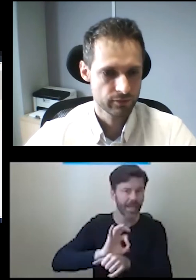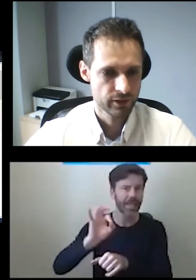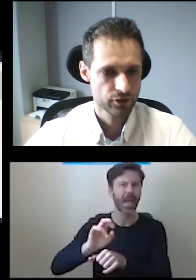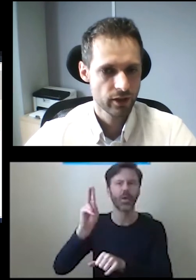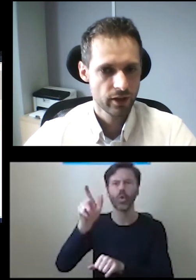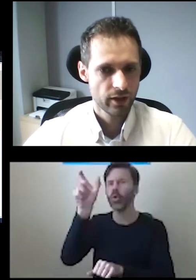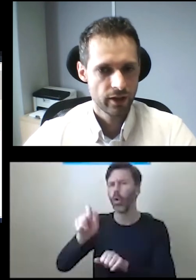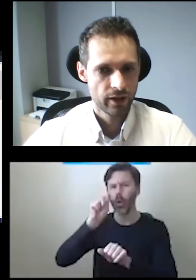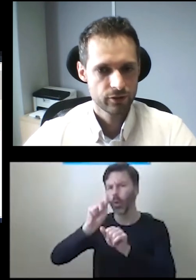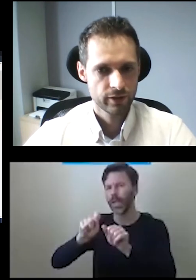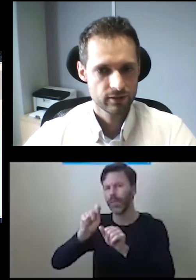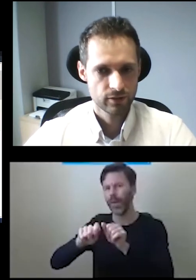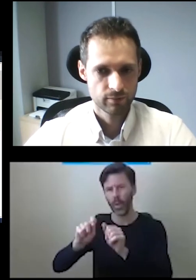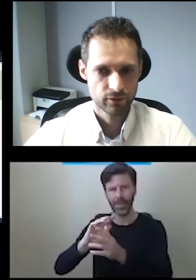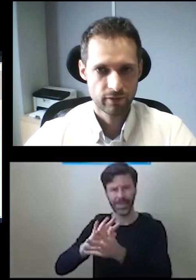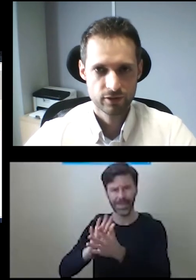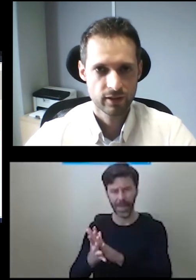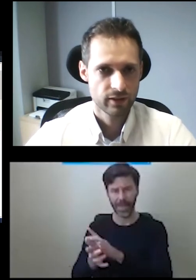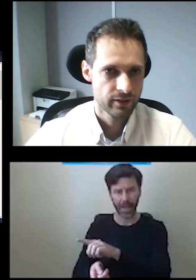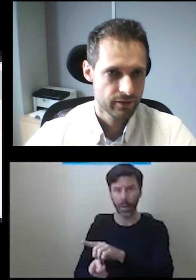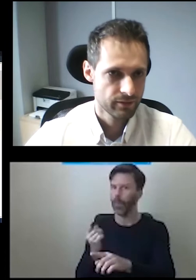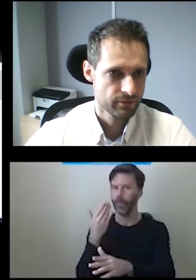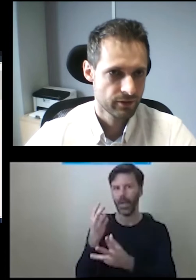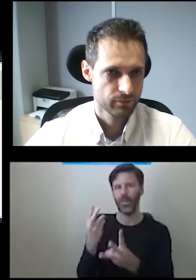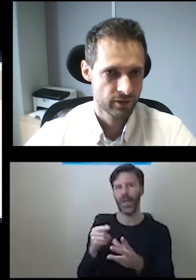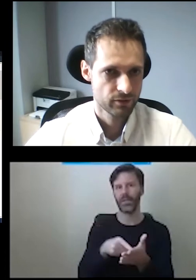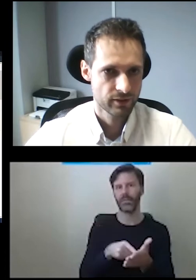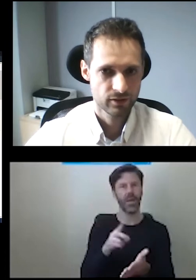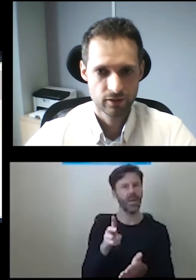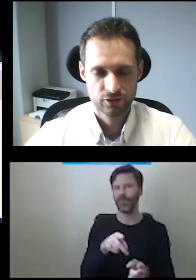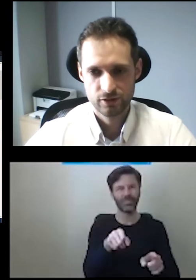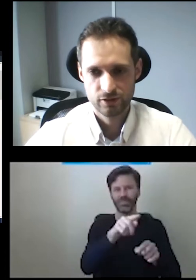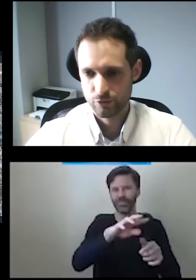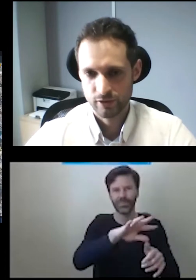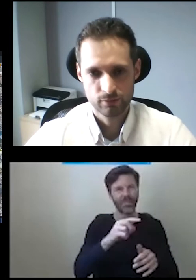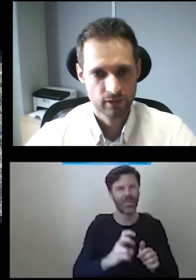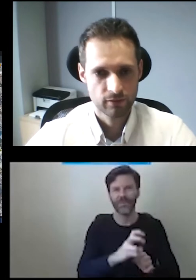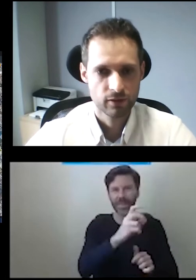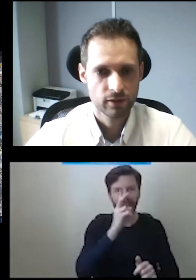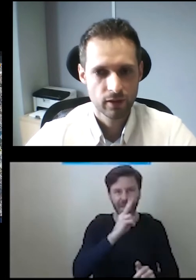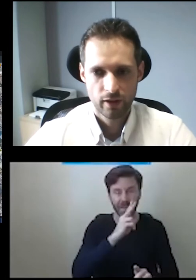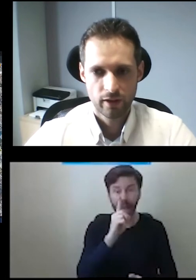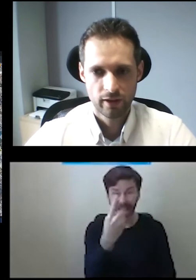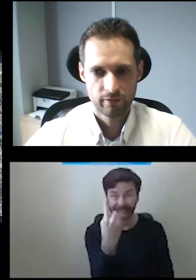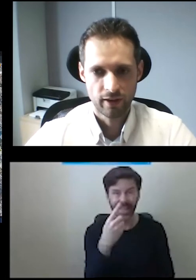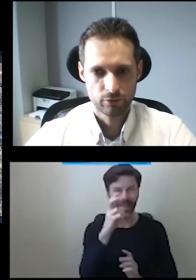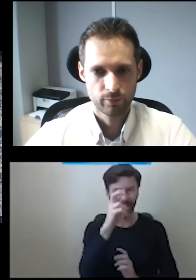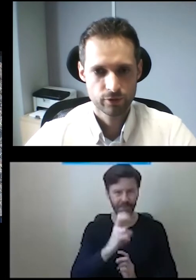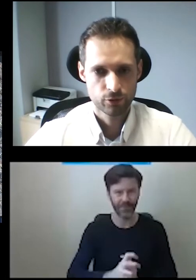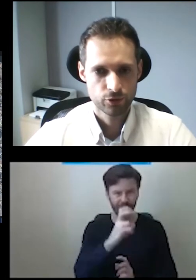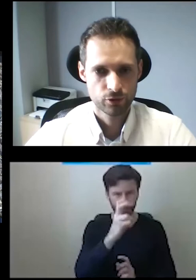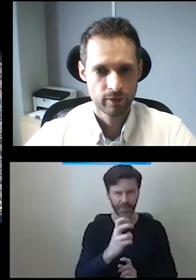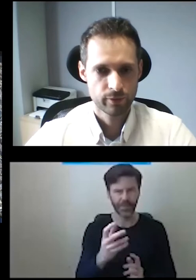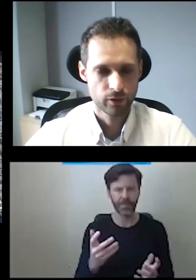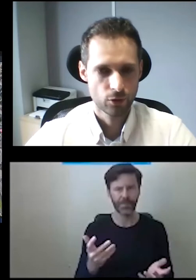zabytków, wnętrz. To jest bardzo ważna, bardzo ważna rzecz. Na przykład jedną z takich wind w Anglii, tutaj